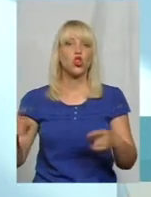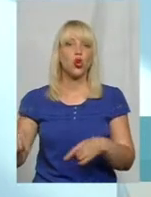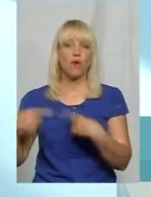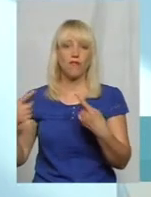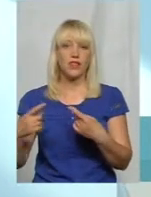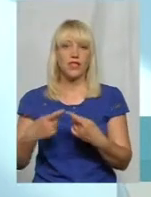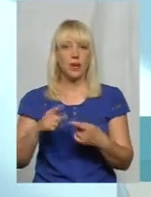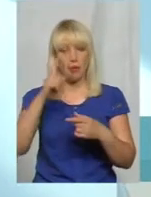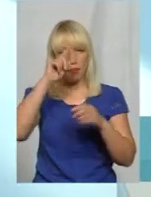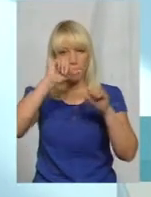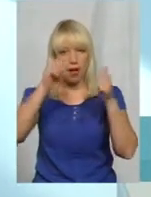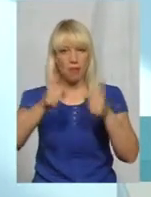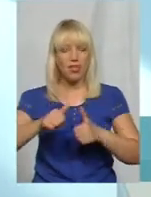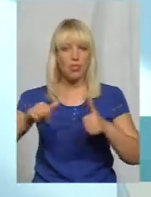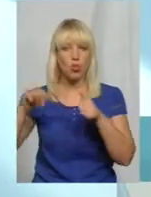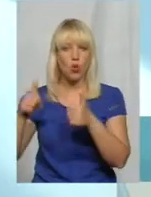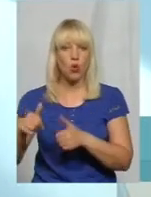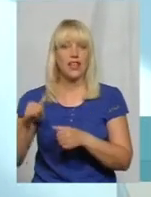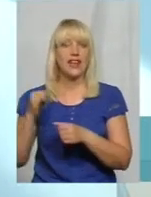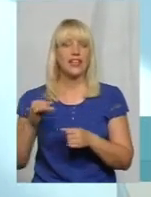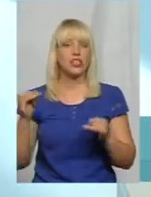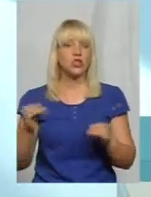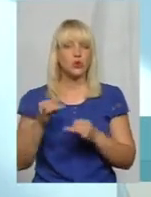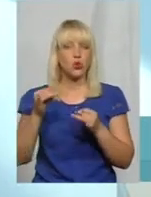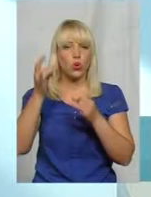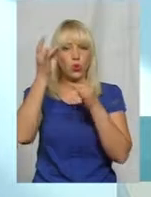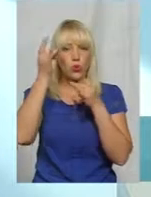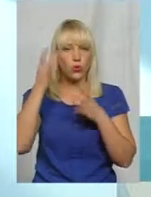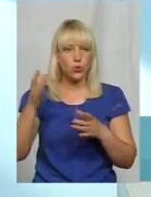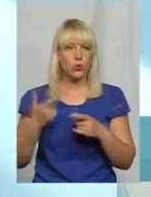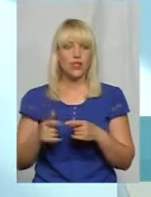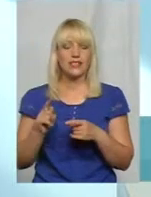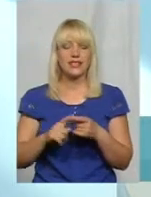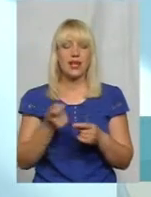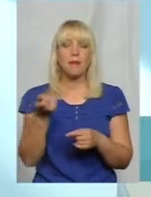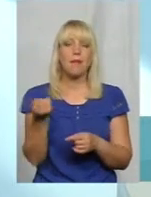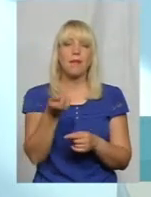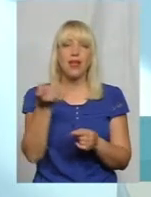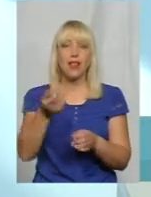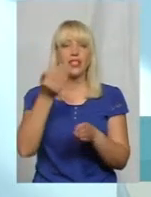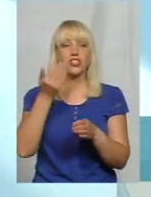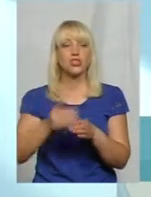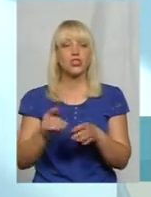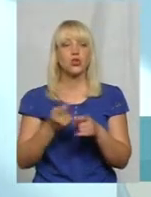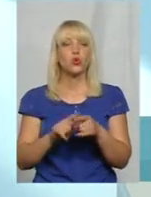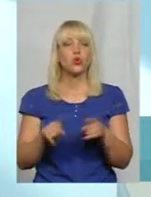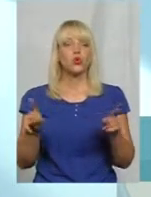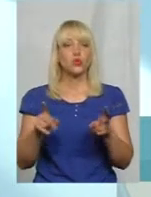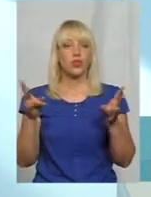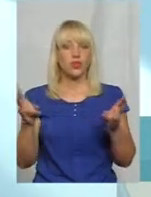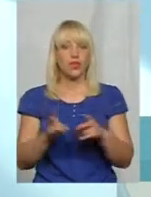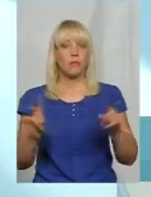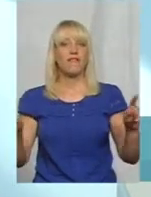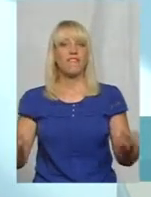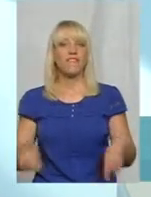культури. Але це досить такі мала частка того, що треба відновлювати,